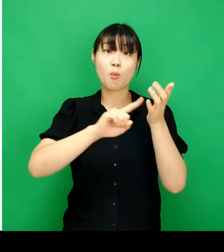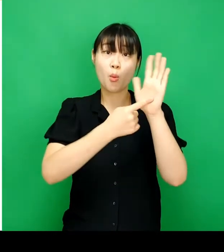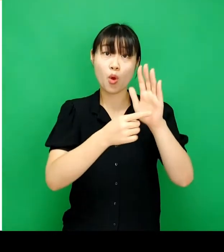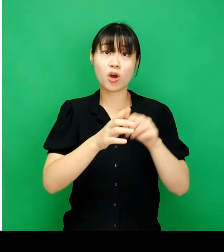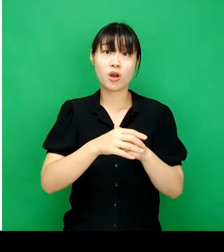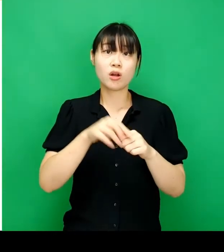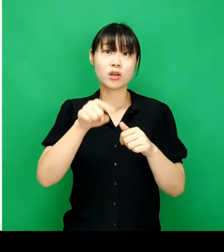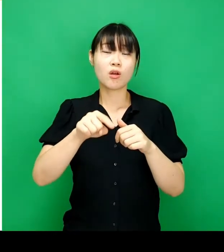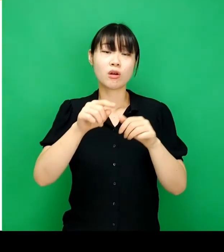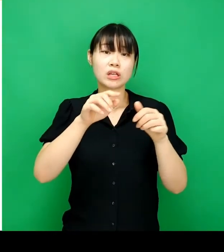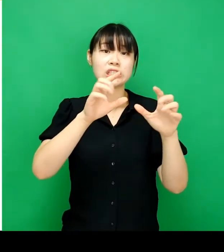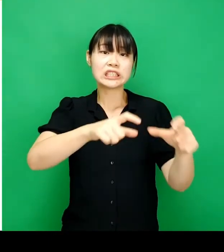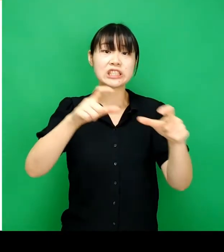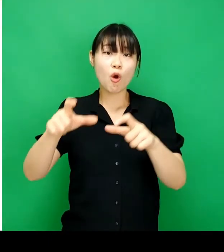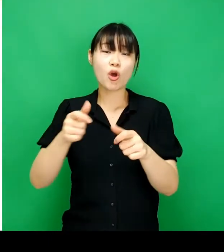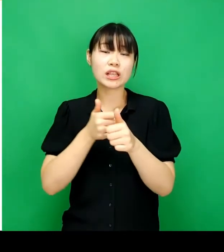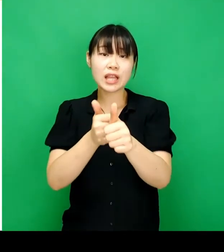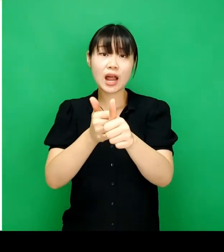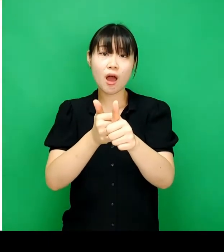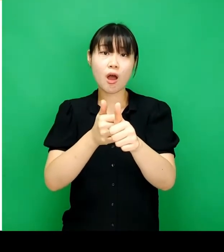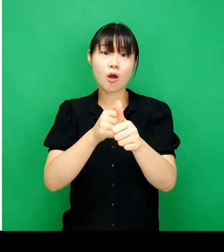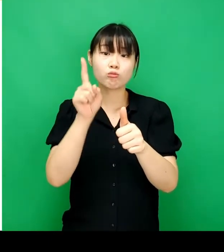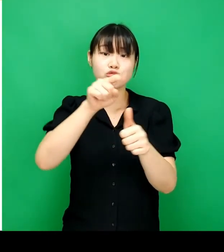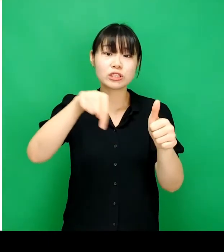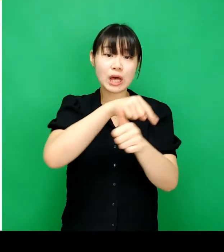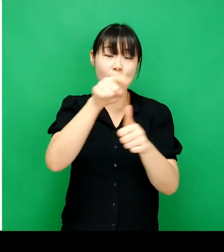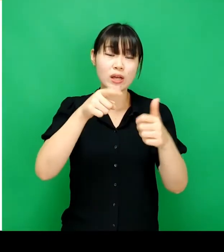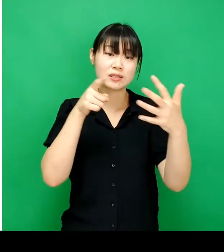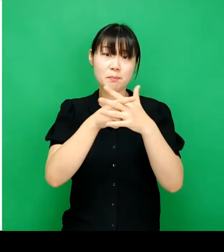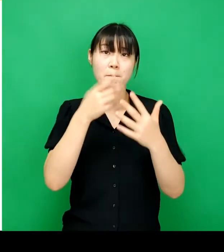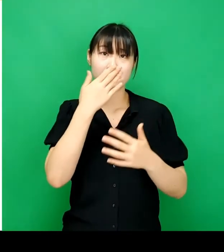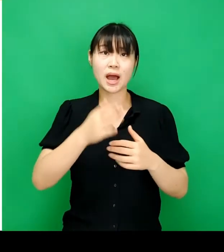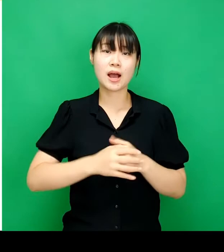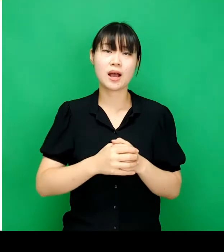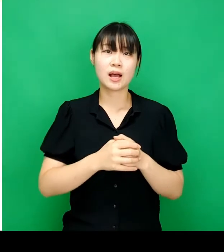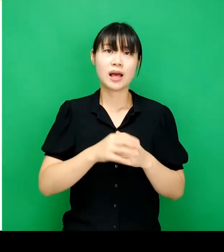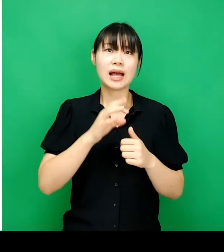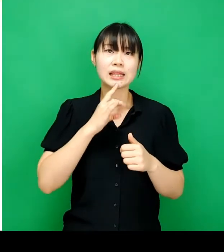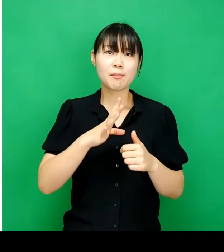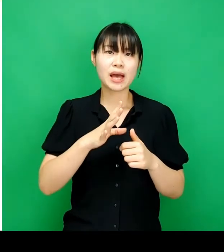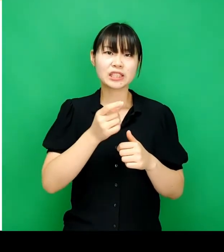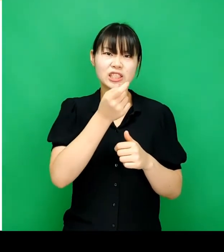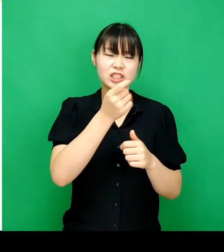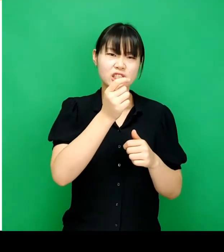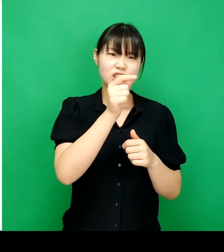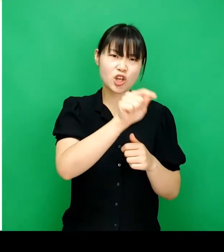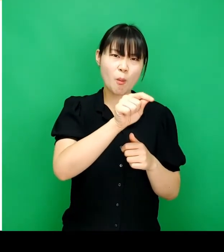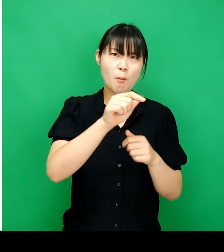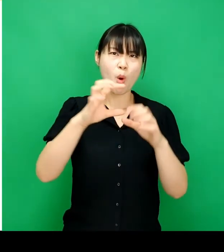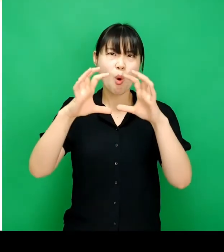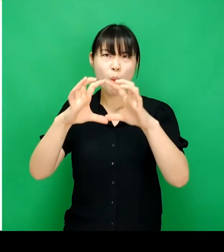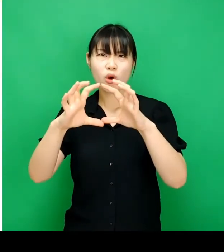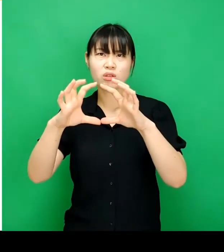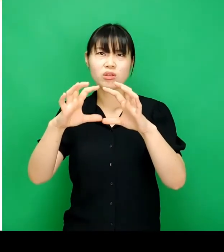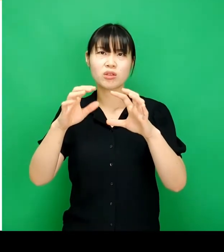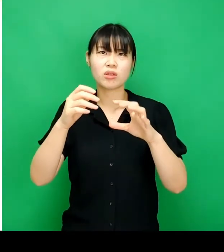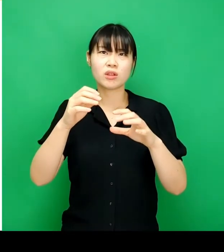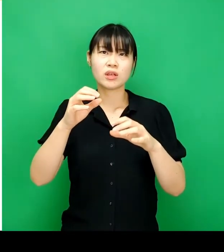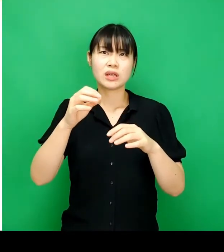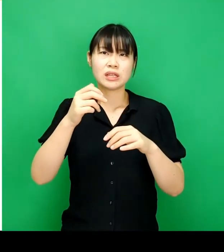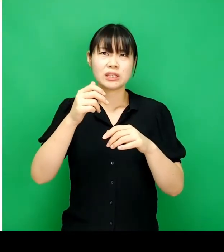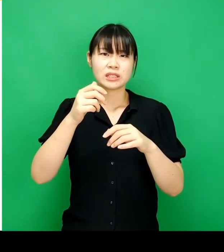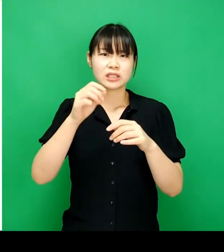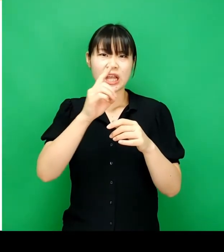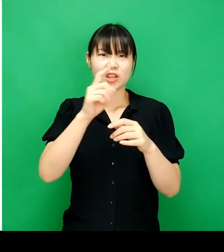유형의 차트를 사용하면 지역에 따라 어떤 상황인지 한눈에 파악할 수 있습니다. 다만 점이나 원의 크기 등으로는